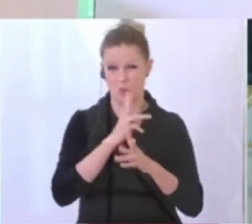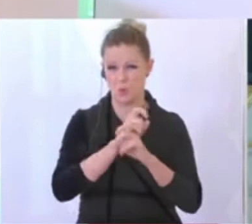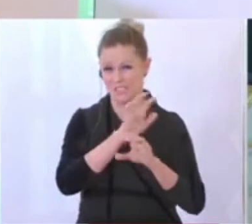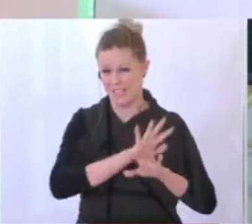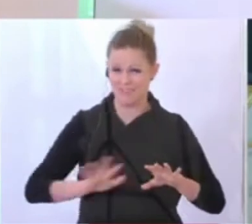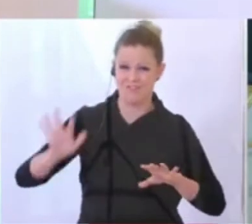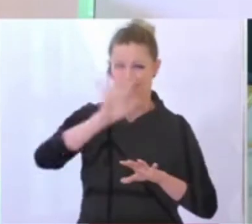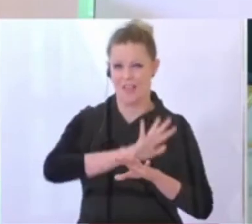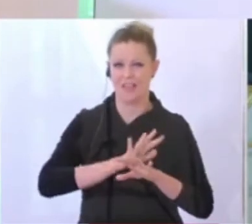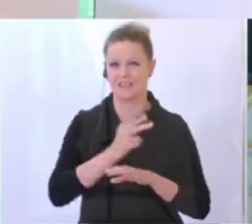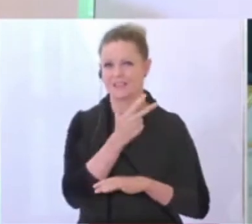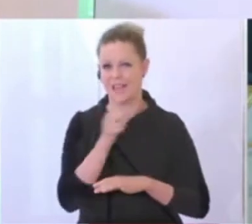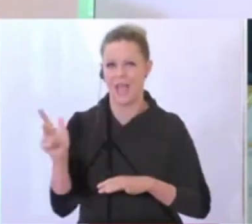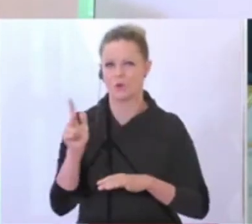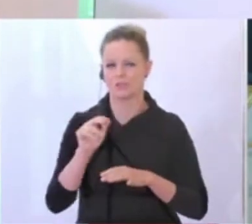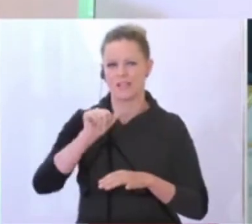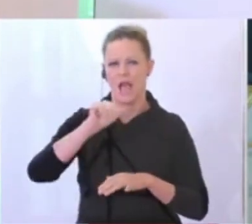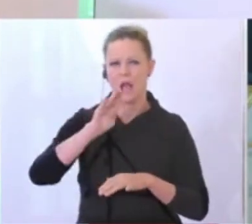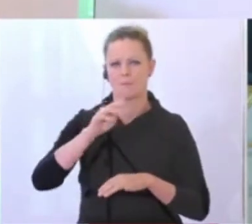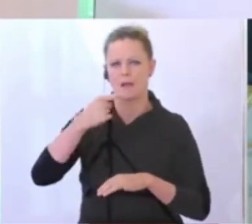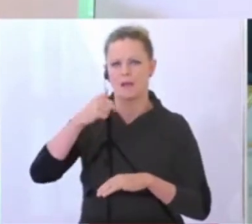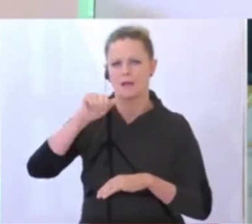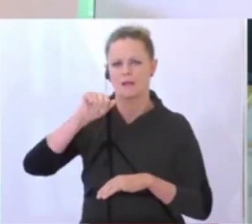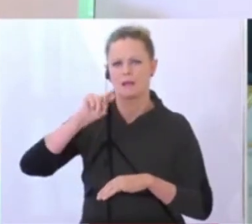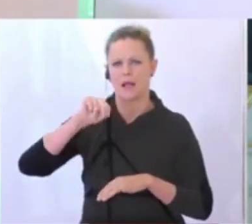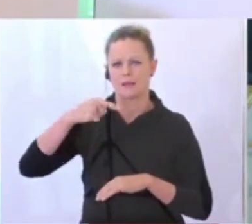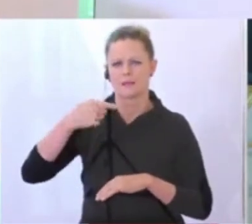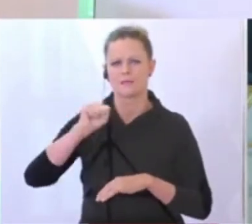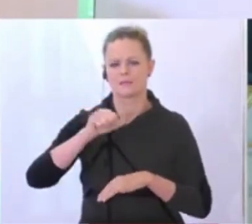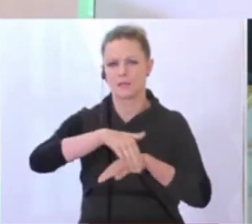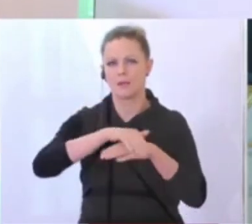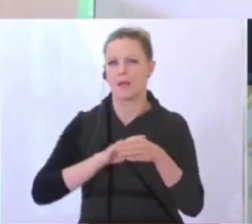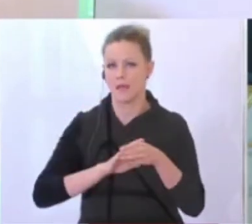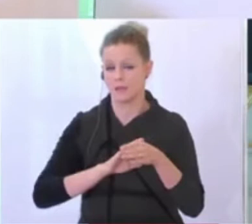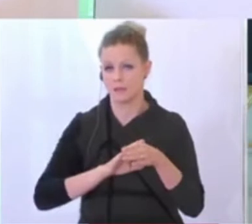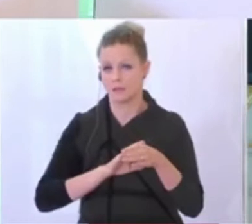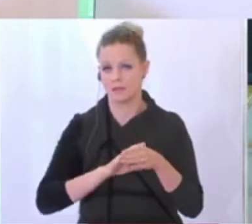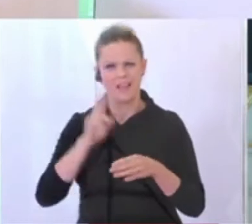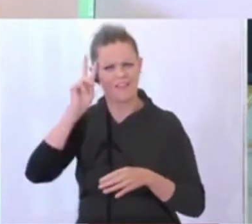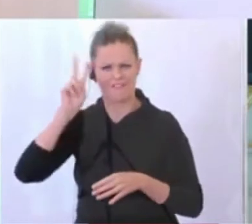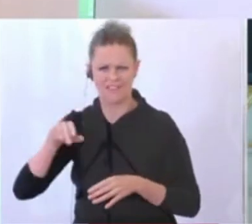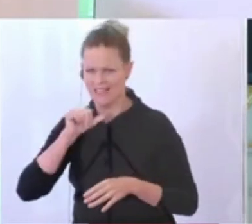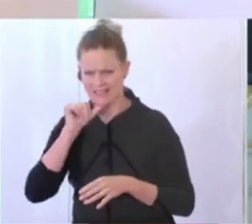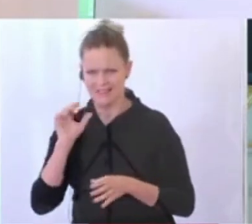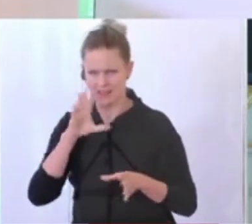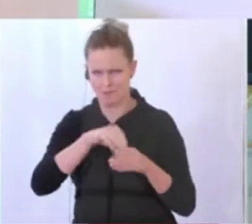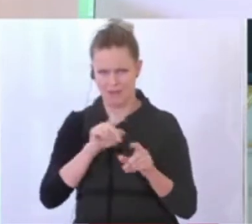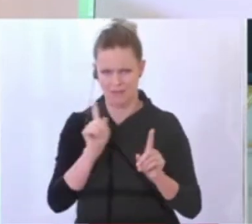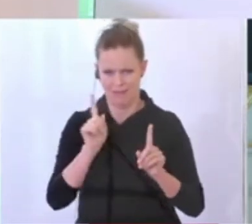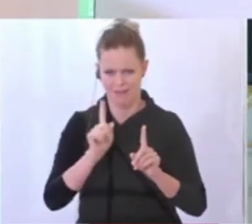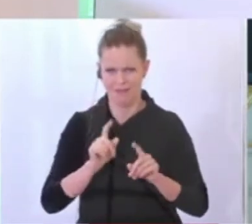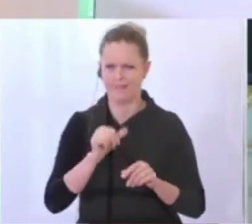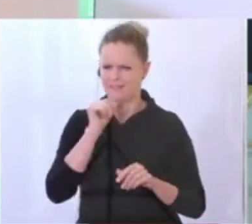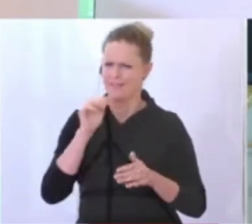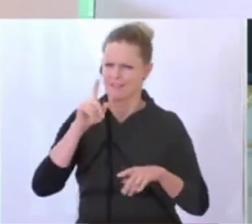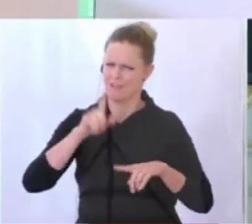rund 300 Abgangsgemeinden gibt. Gemeinden, und dazu gehört jetzt nicht Wien, nur damit nicht ein falscher Eindruck entsteht,